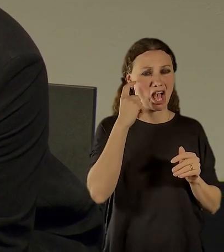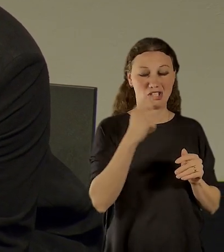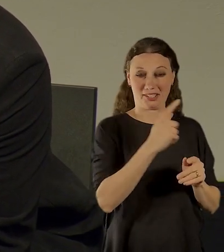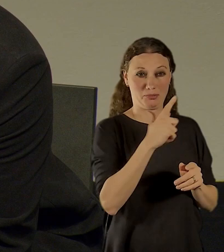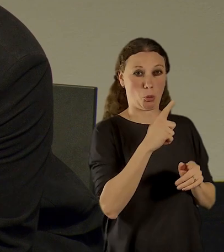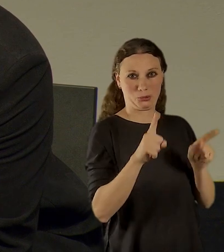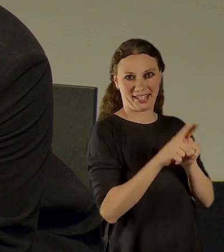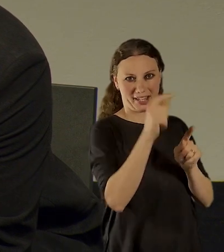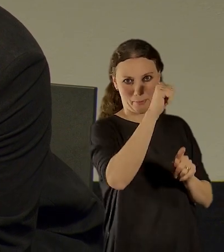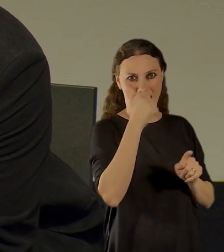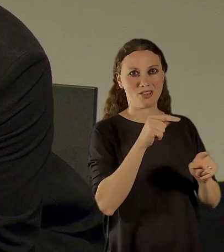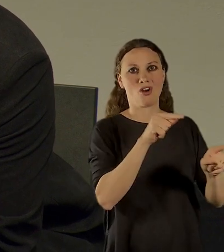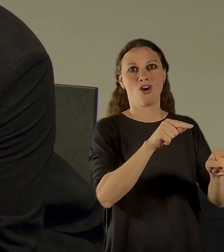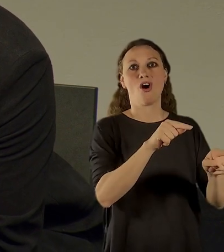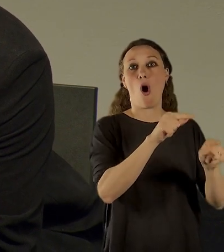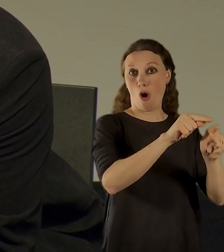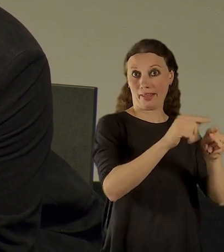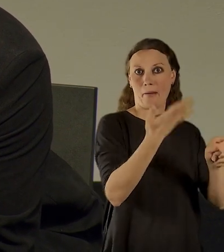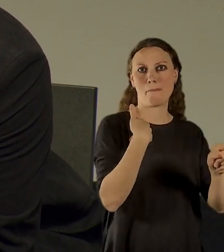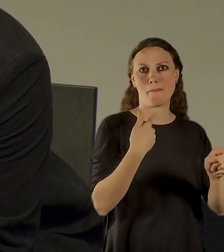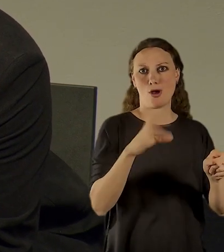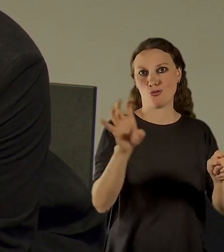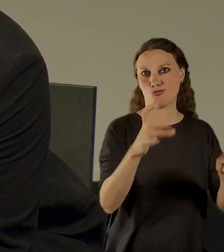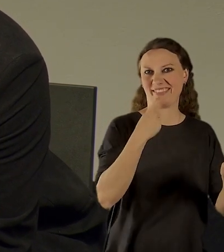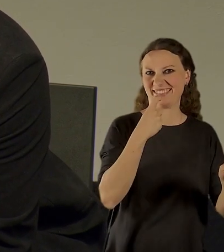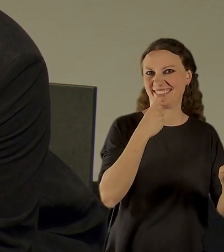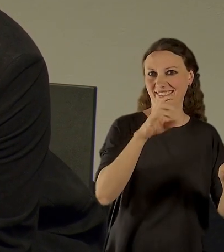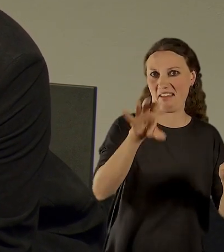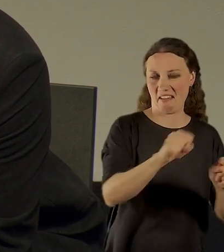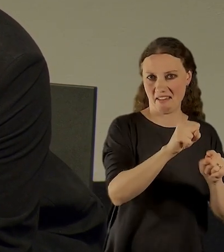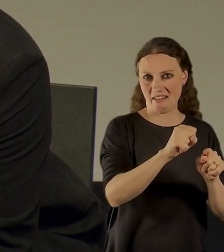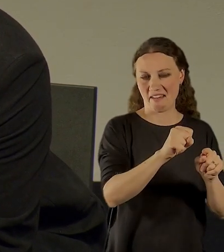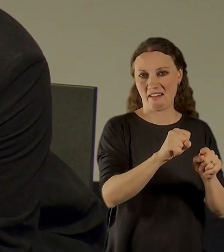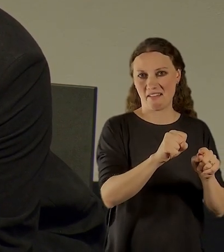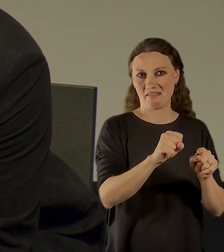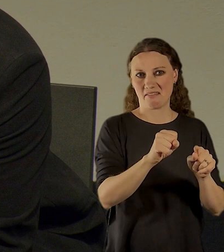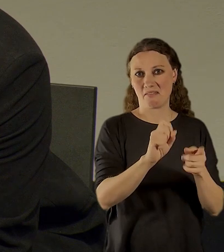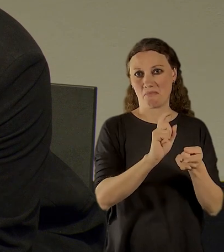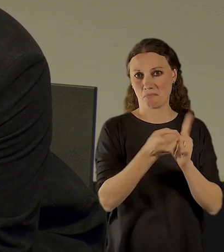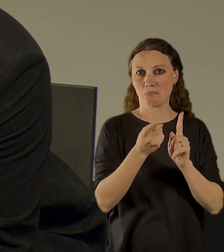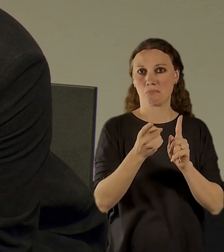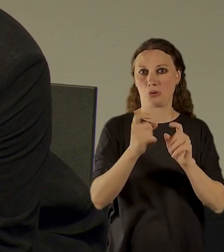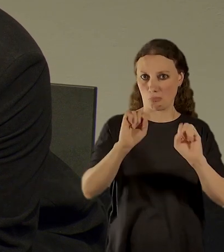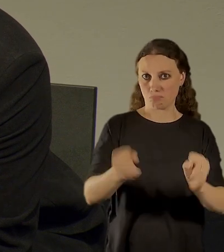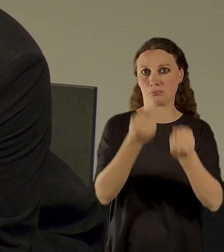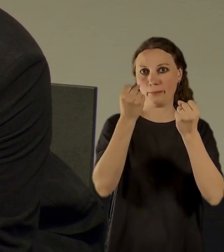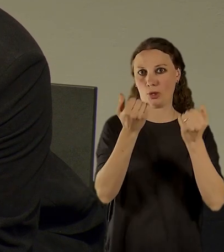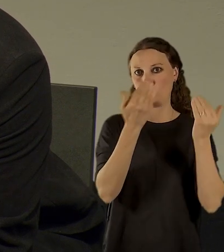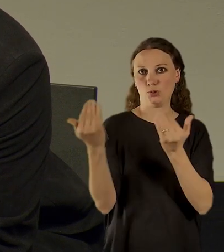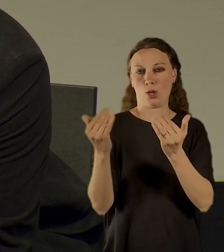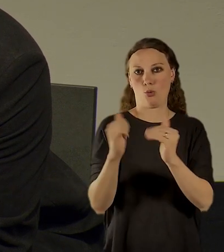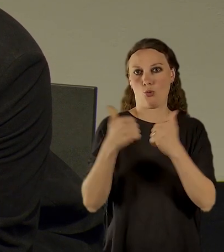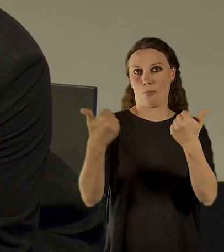tak to favorizoval vlastně tuhletu lokalitu pro umístění podobné instituce.